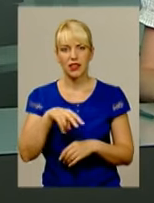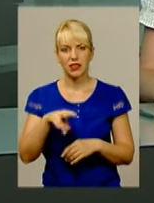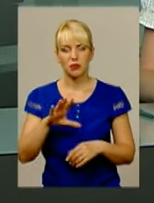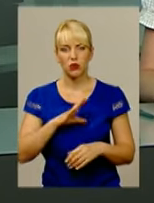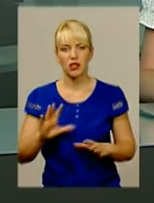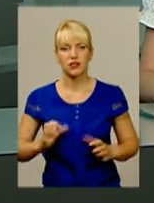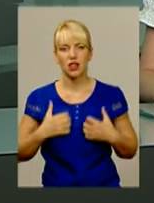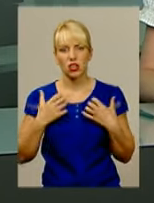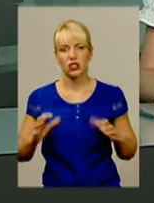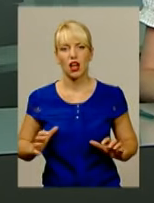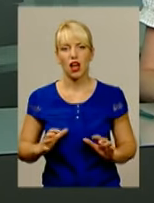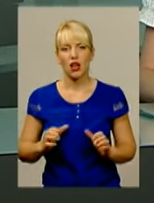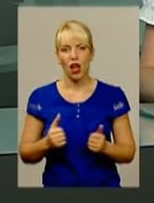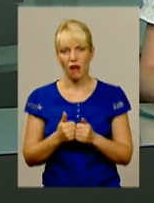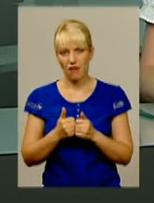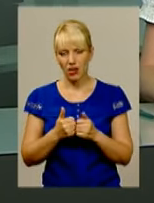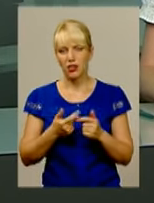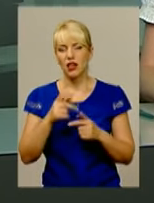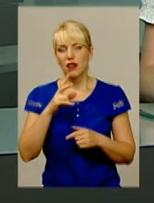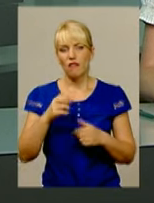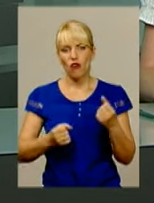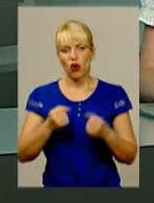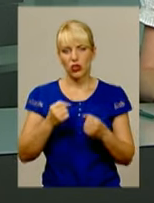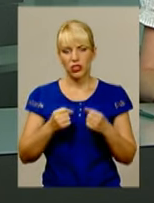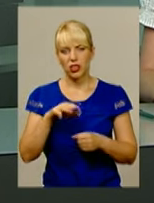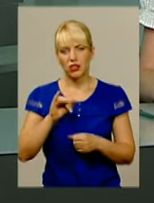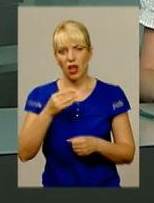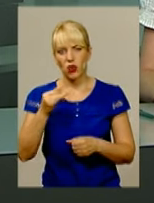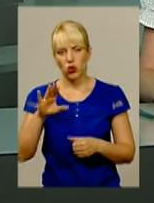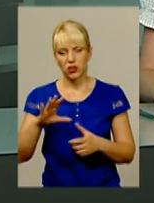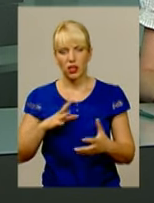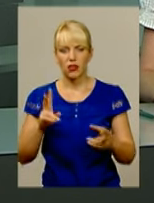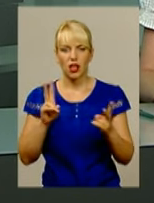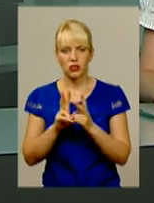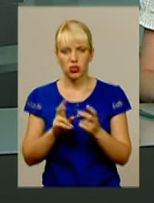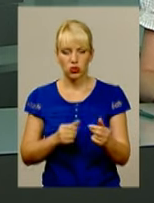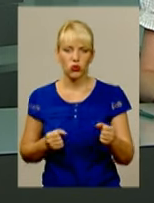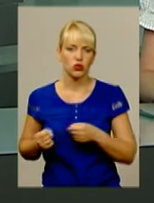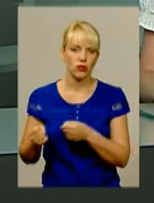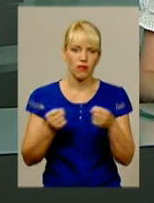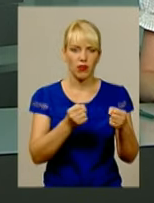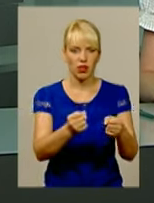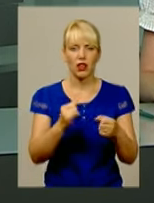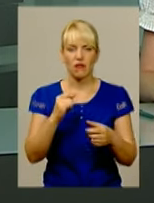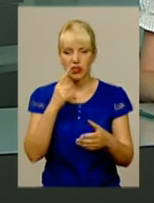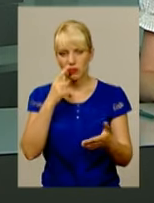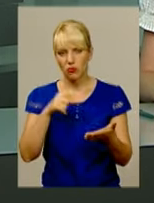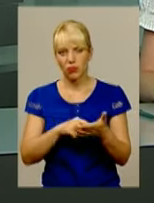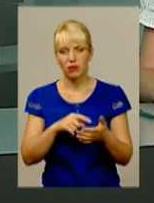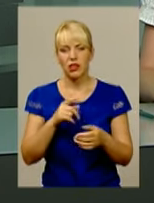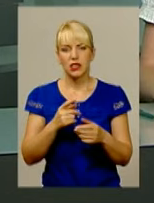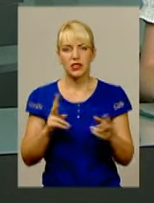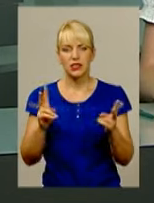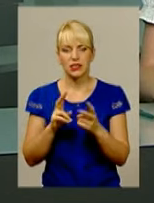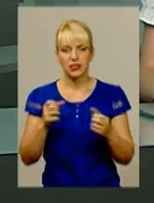сталася страшна аварія. Водій позавшляховика марки «Тойота» виїхав на зустрічну смугу та допустив зіткнення із вазом.